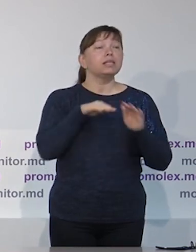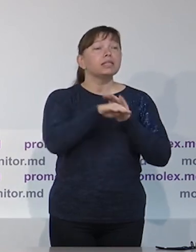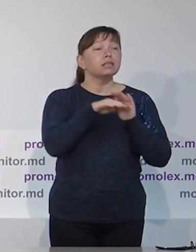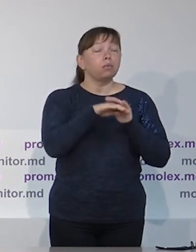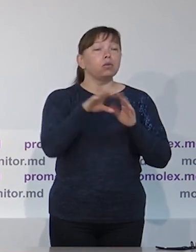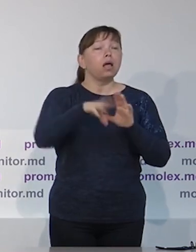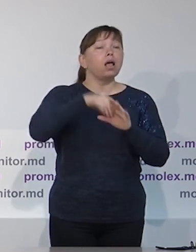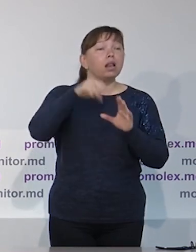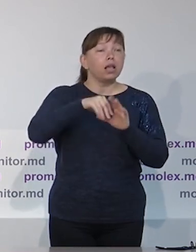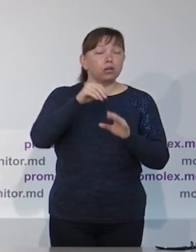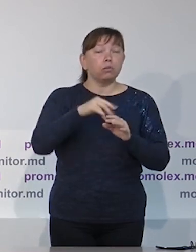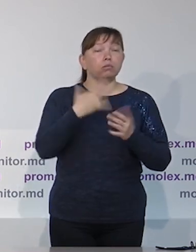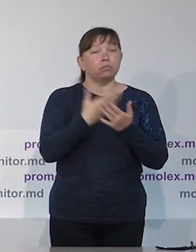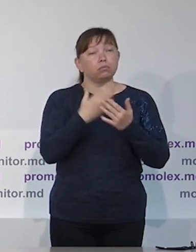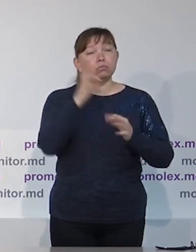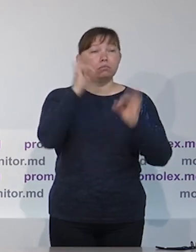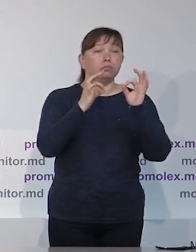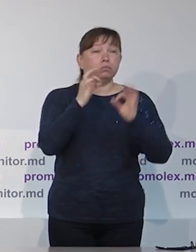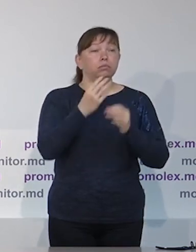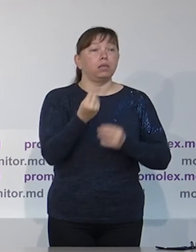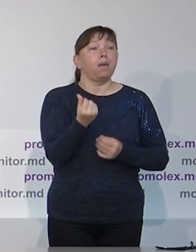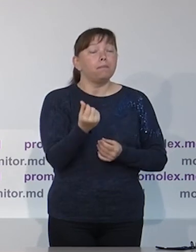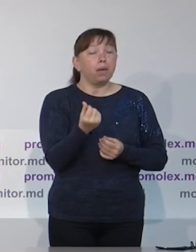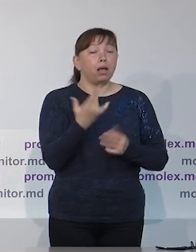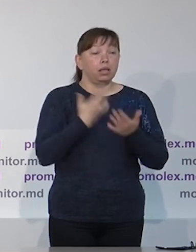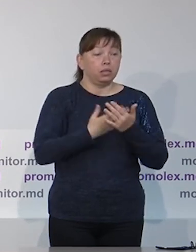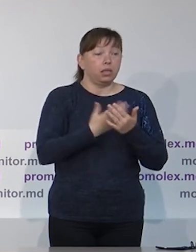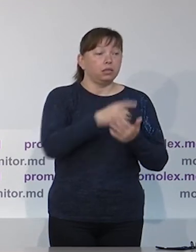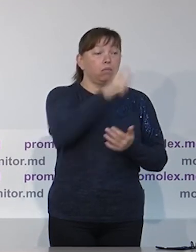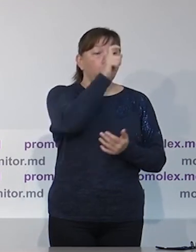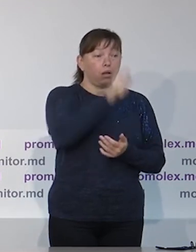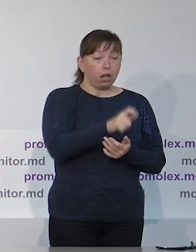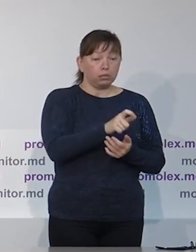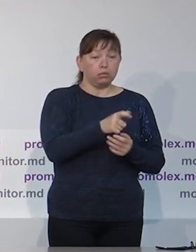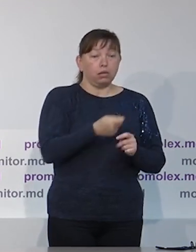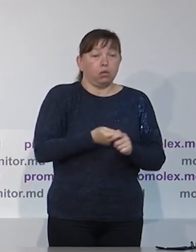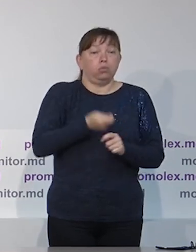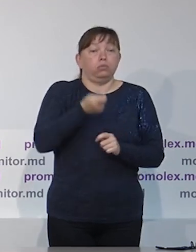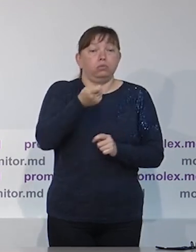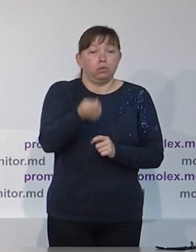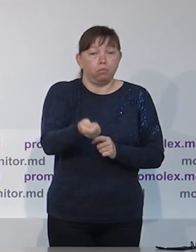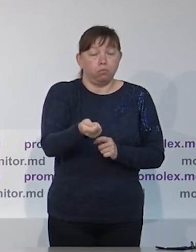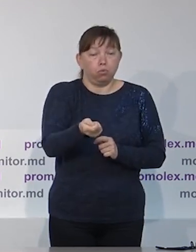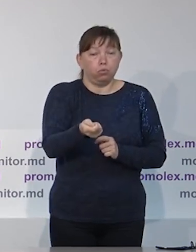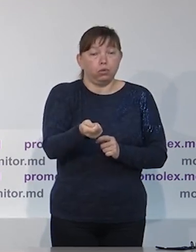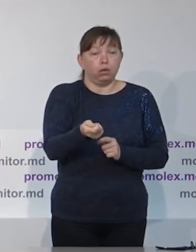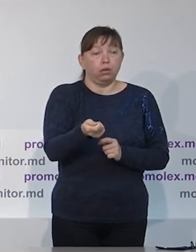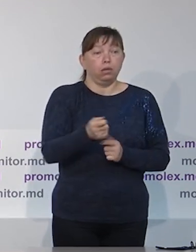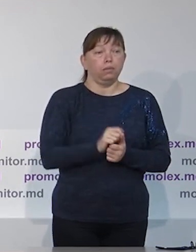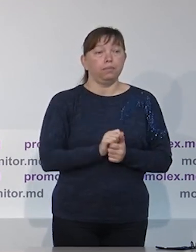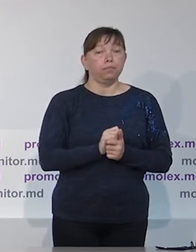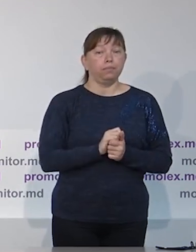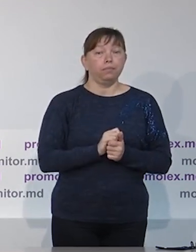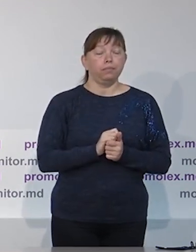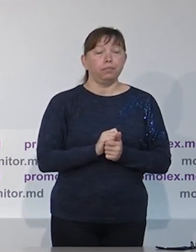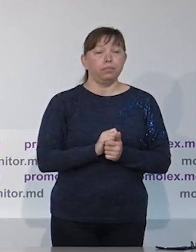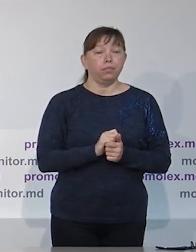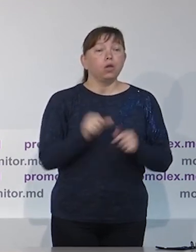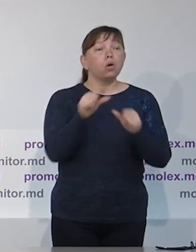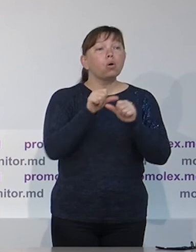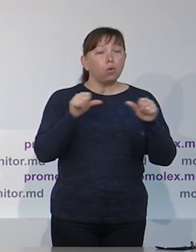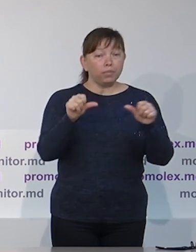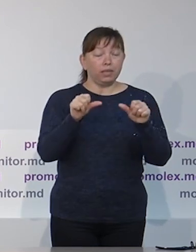сбор заявлений или почему бы и нет,